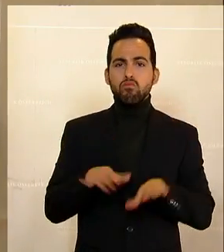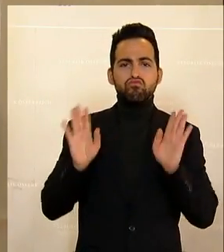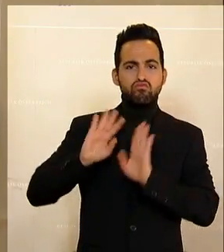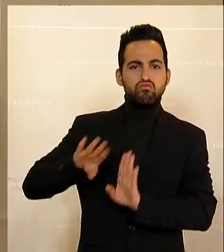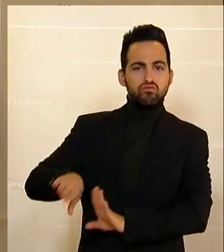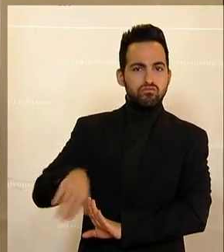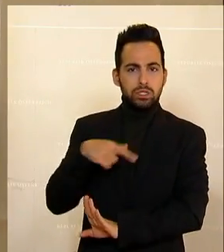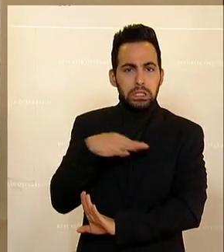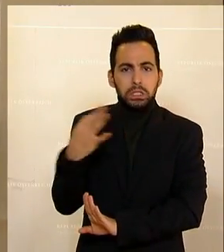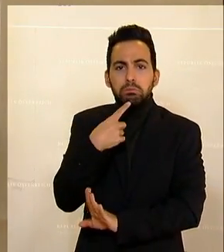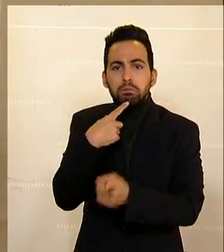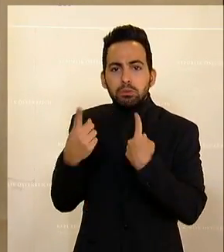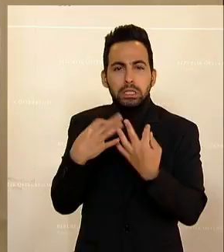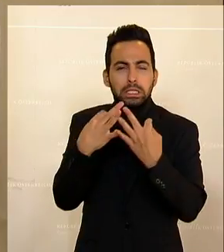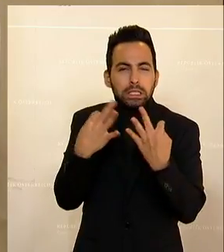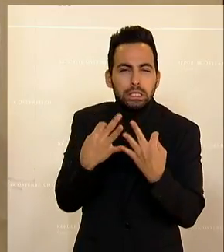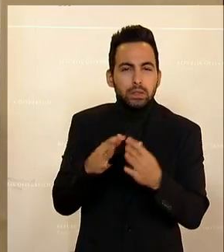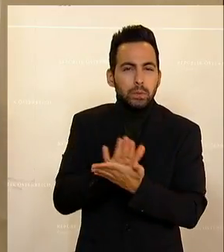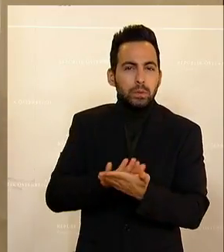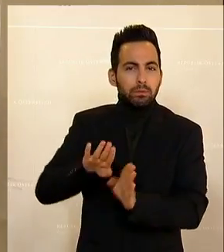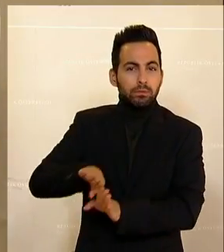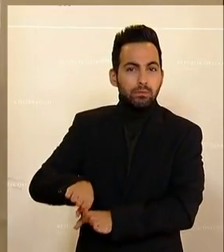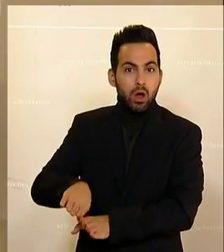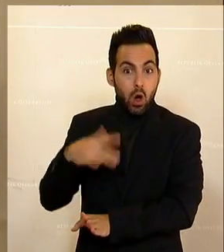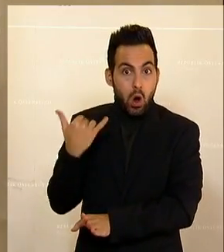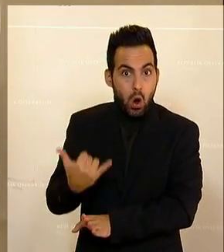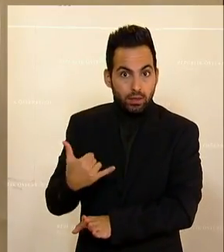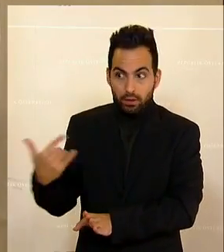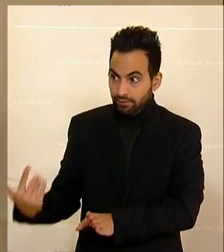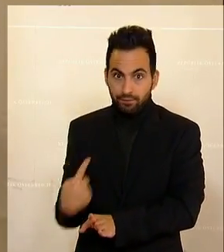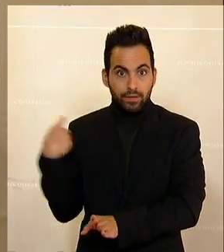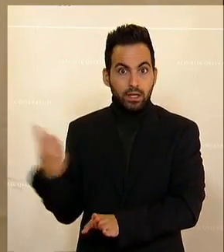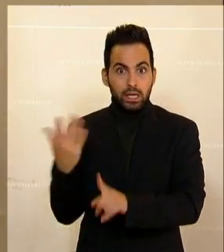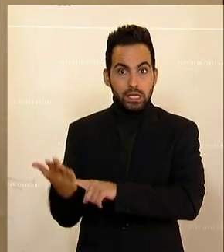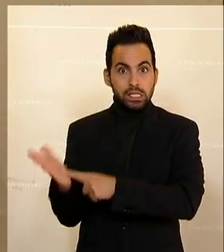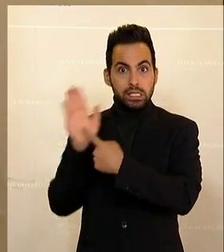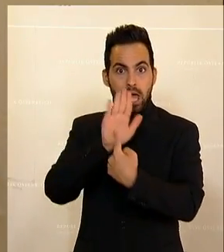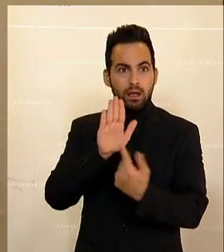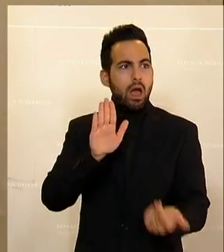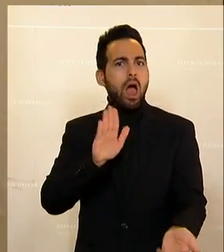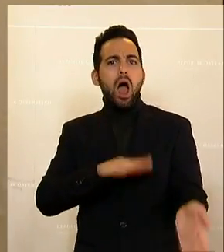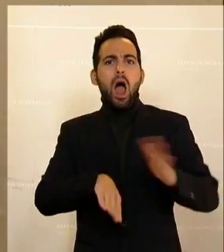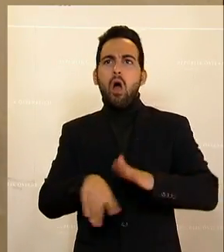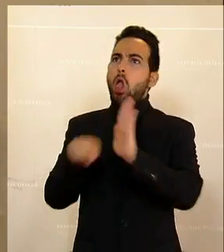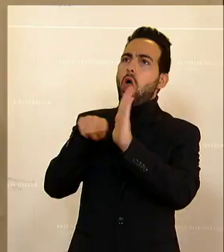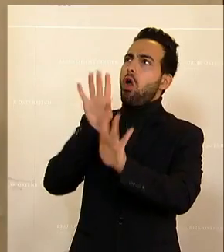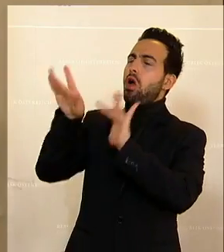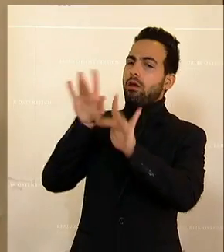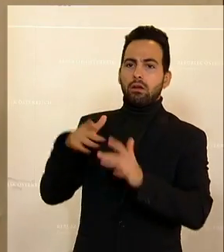ansatzweise würdig waren, wo aber heute bei allem, was hier passiert, der Teufel an die Wand gemalt wird.